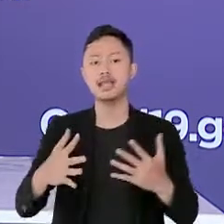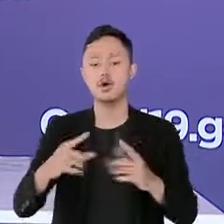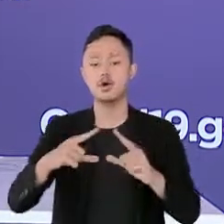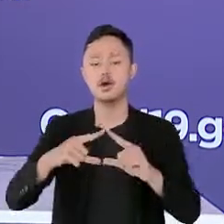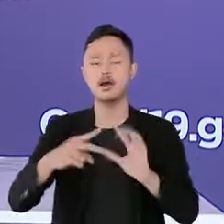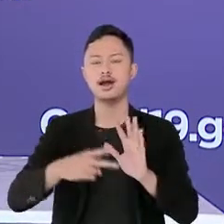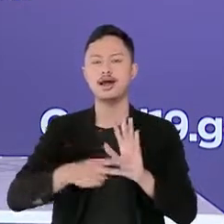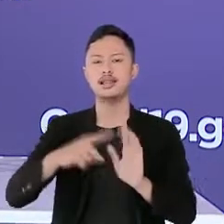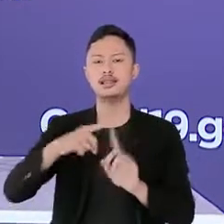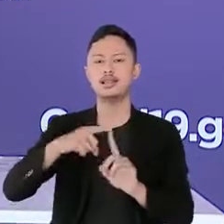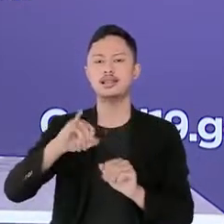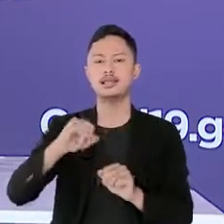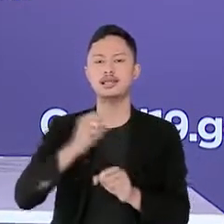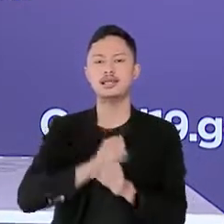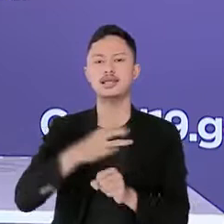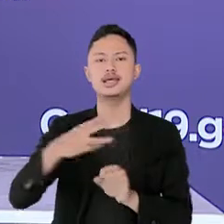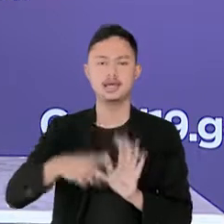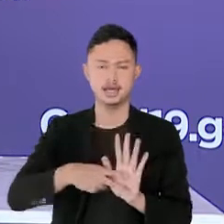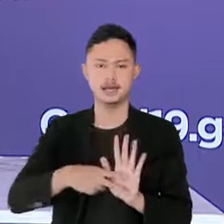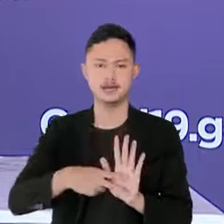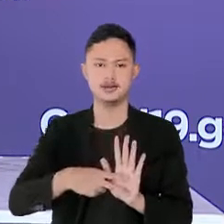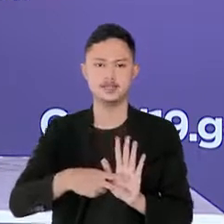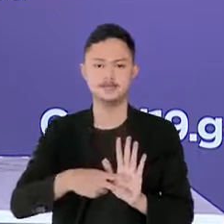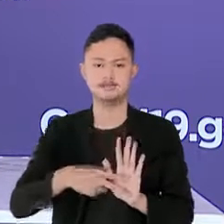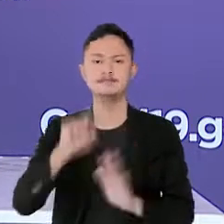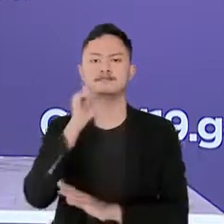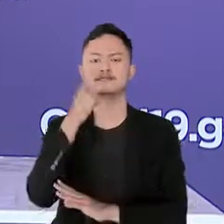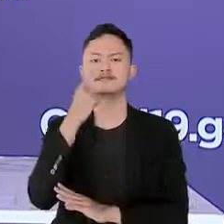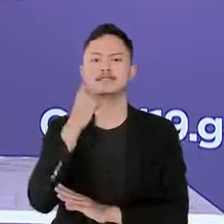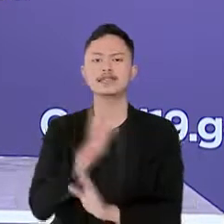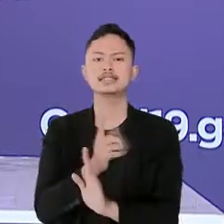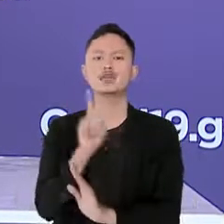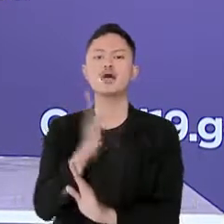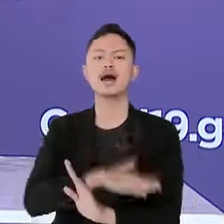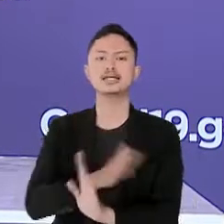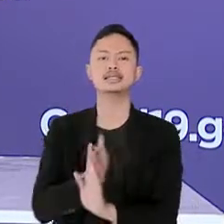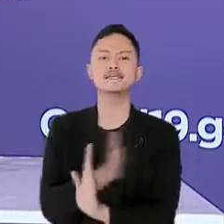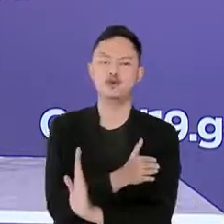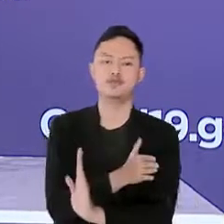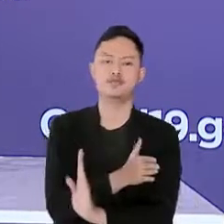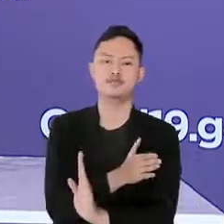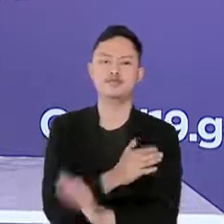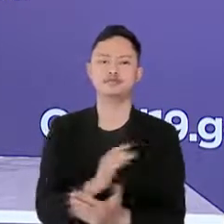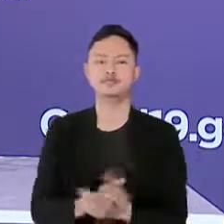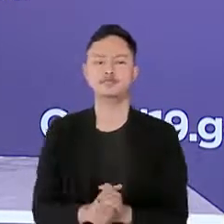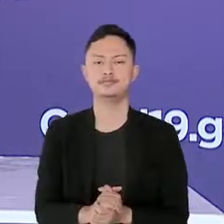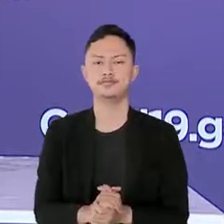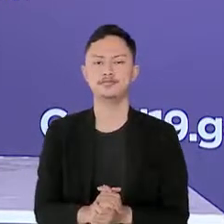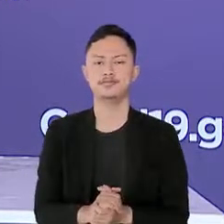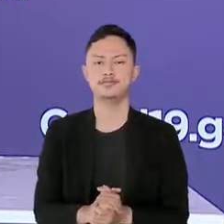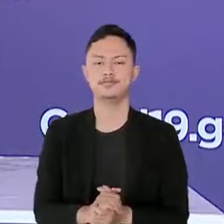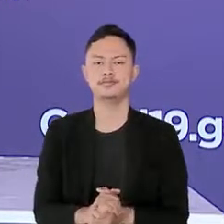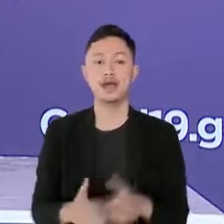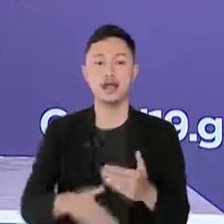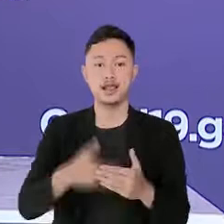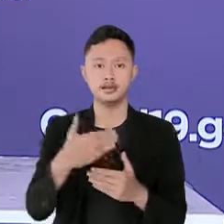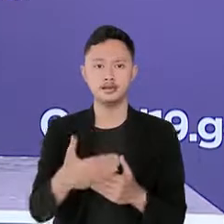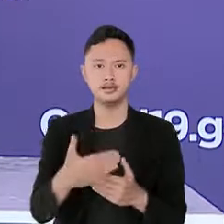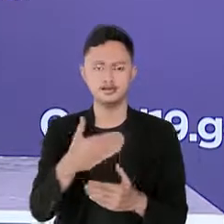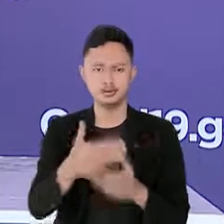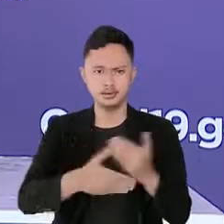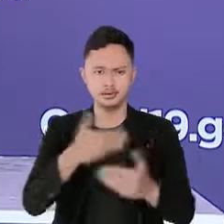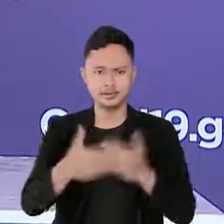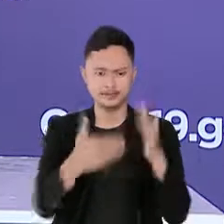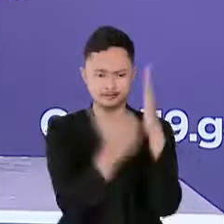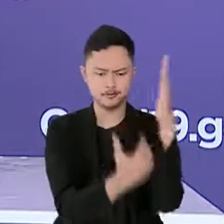jam saat proses akreditasi menjelang masuk ke stadion kemudian melakukan pengawasan dan pen